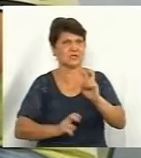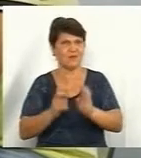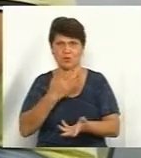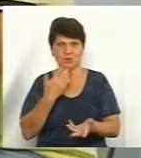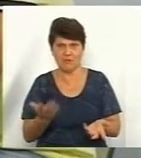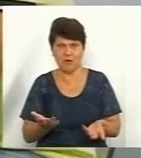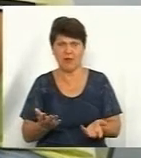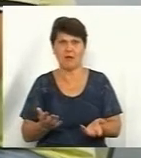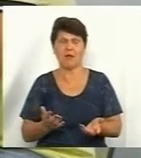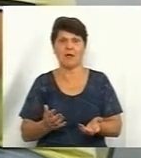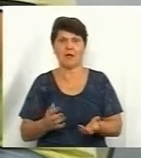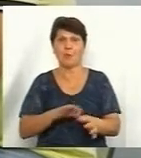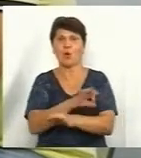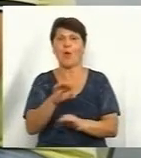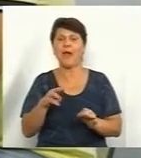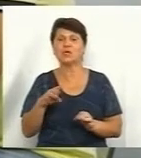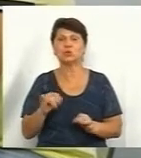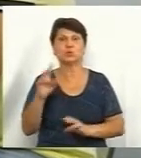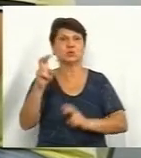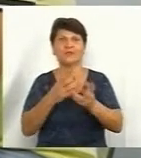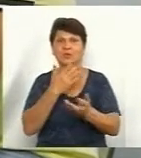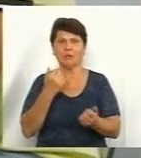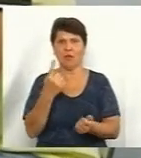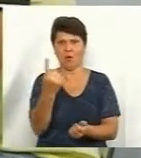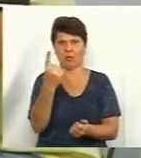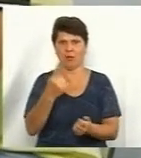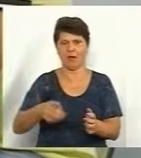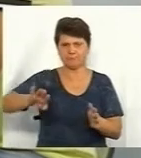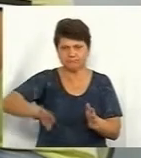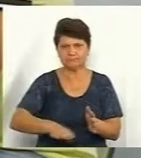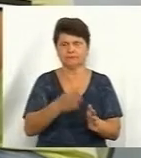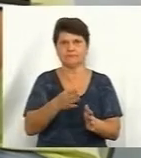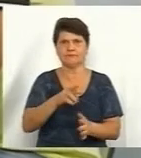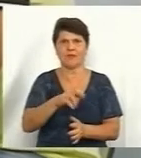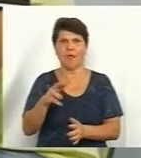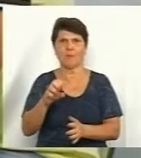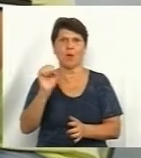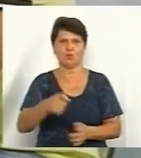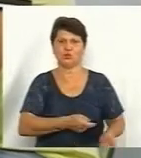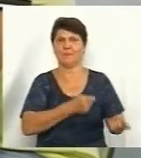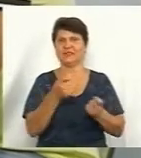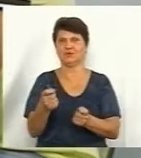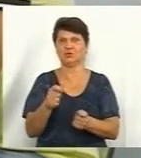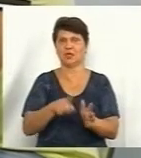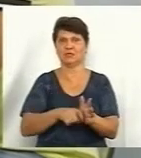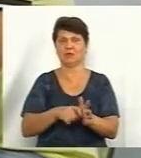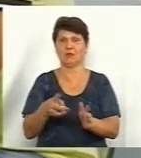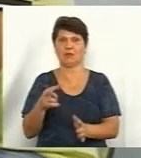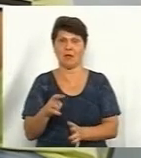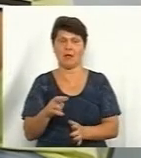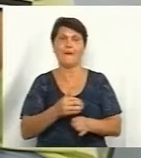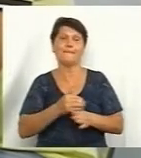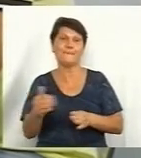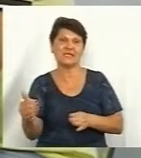підзавод немає. Одна є яма, стрілина матами, тобто можна вже завозити сміття. Так, після того, в червні